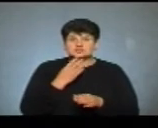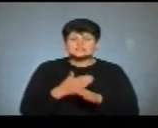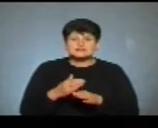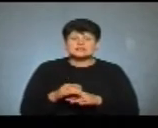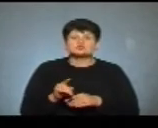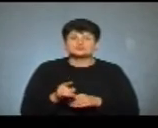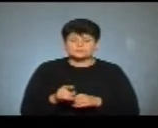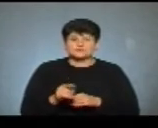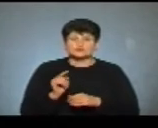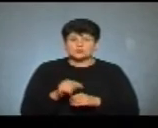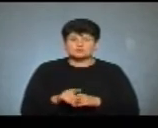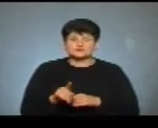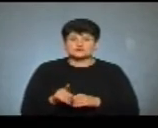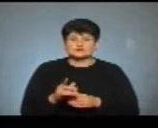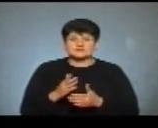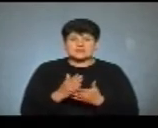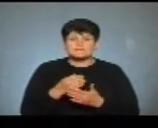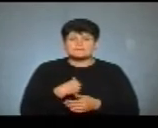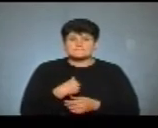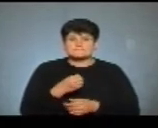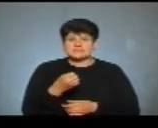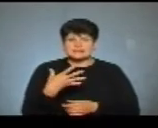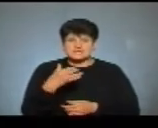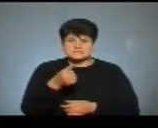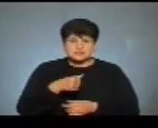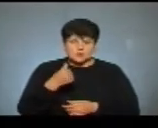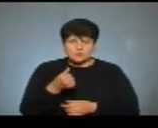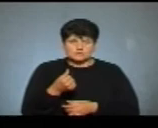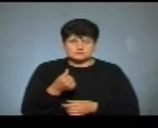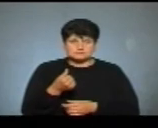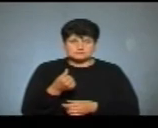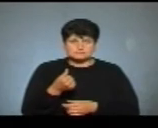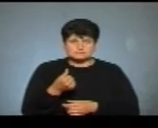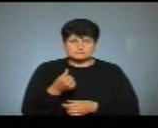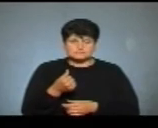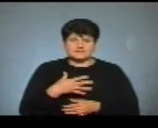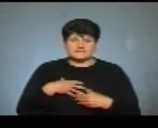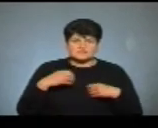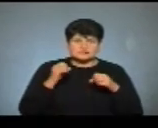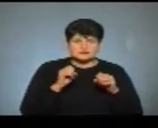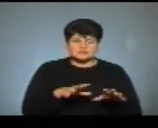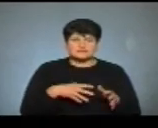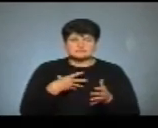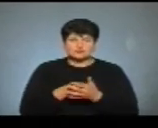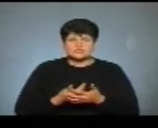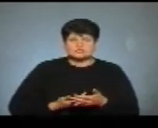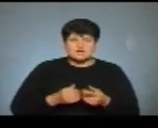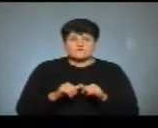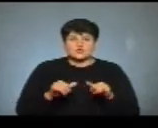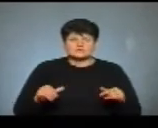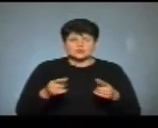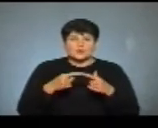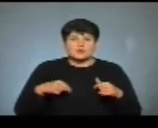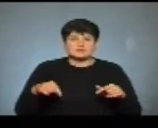питання в тому, що я 15 років доклав свого життя до розвитку організації.